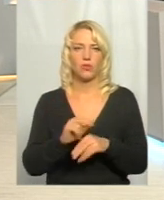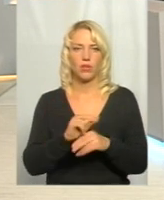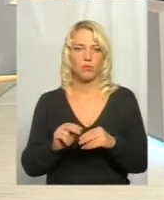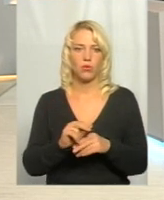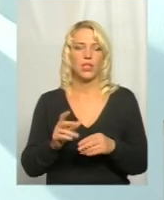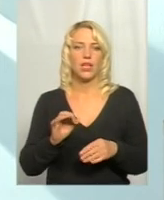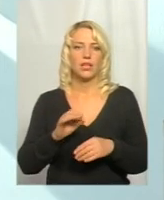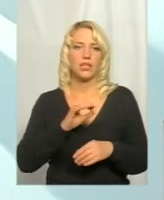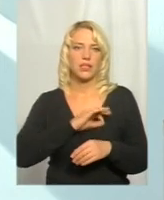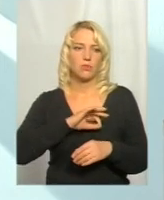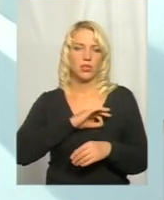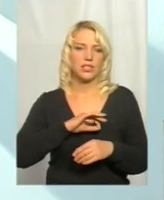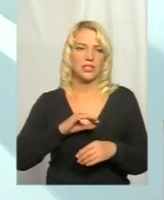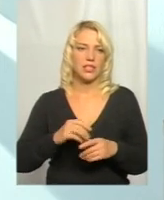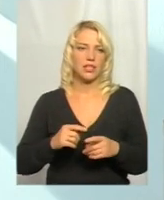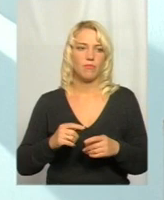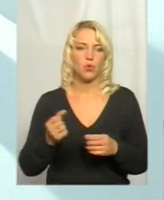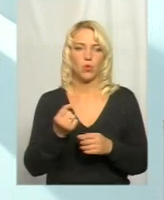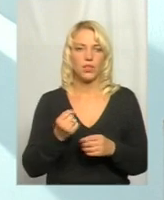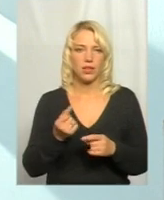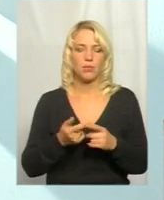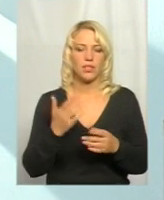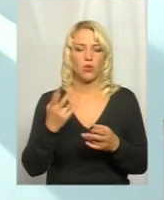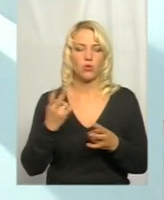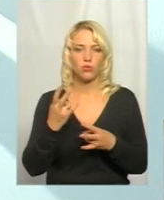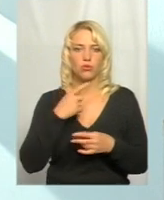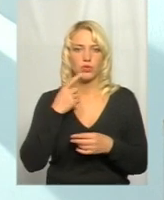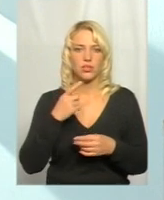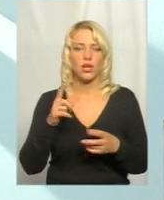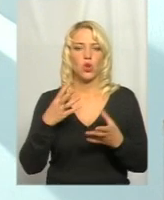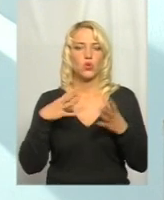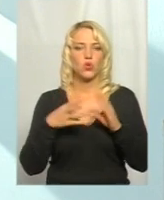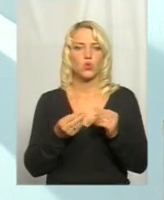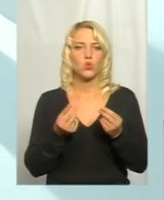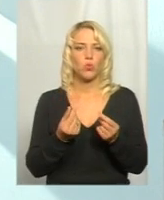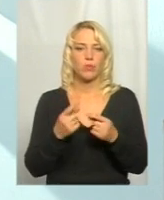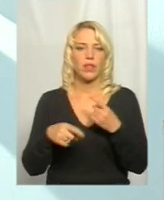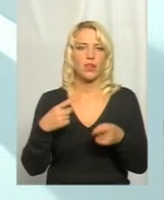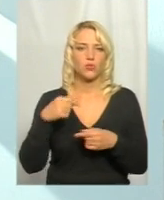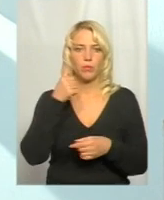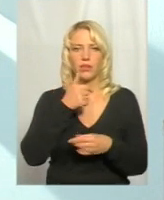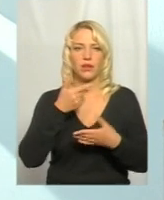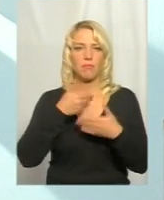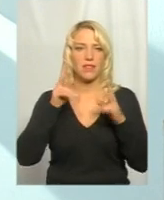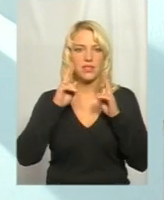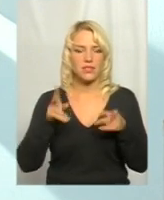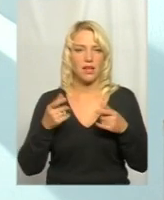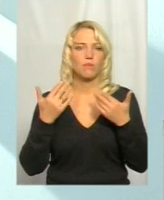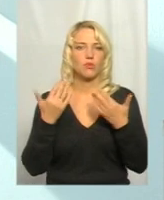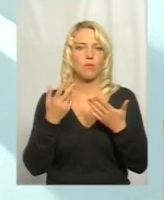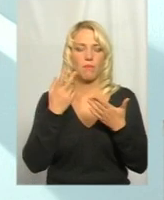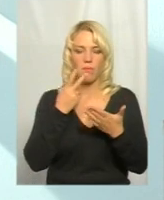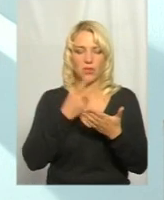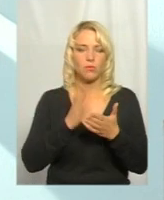експлуатаційне утримання. Але хочу наголосити, що суми поки ми не знаємо на наступний рік. Ми поки тільки бачимо проєкт